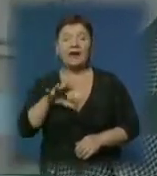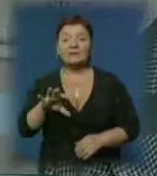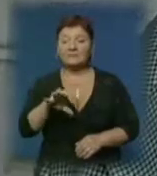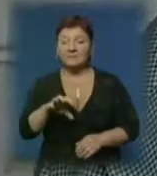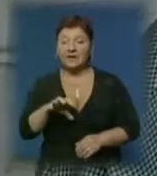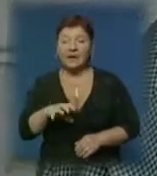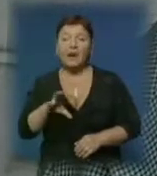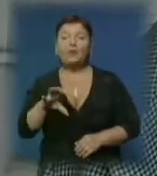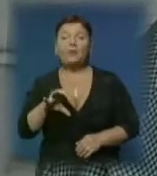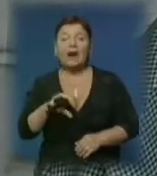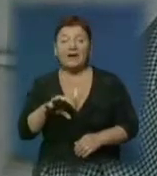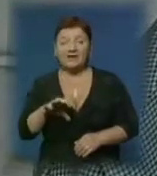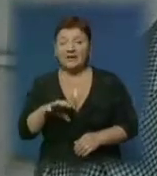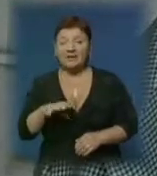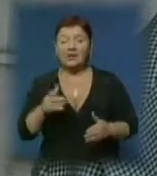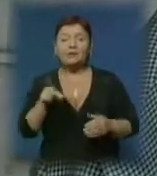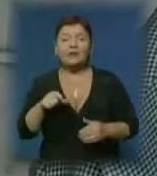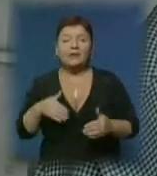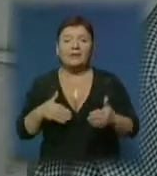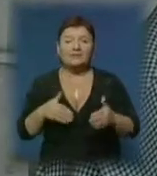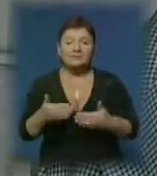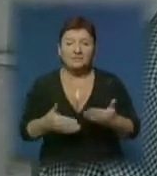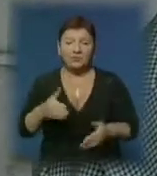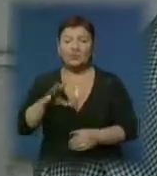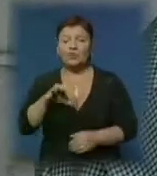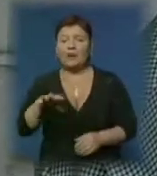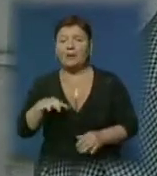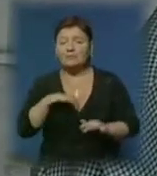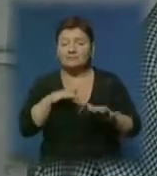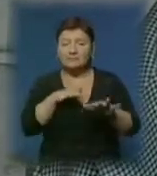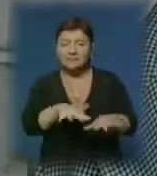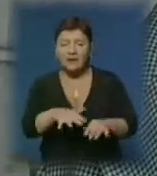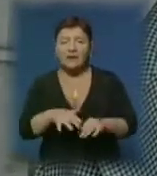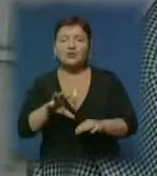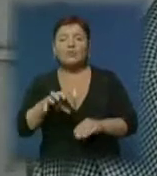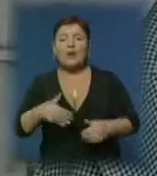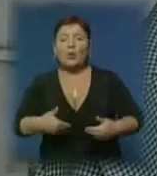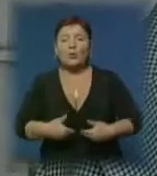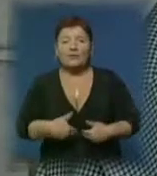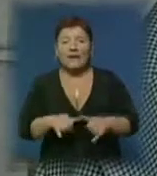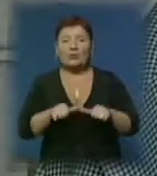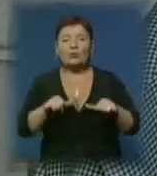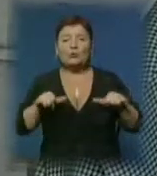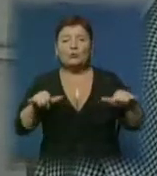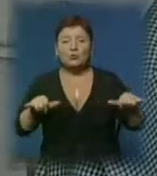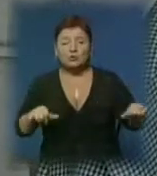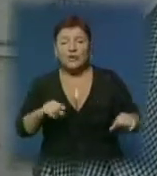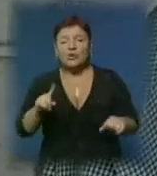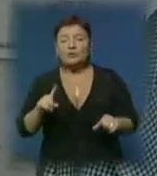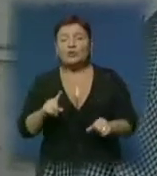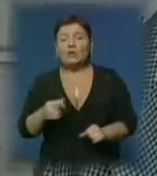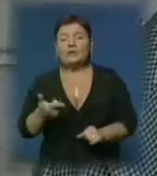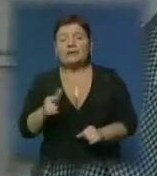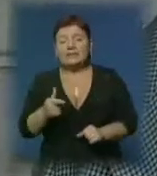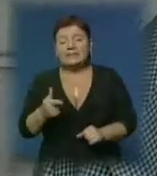йдуть, собаки кучами, бояться собаки перестить, бо собаки голодають, їх розмножується. Так потрібно, щоб їх десь і